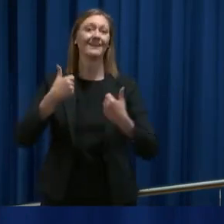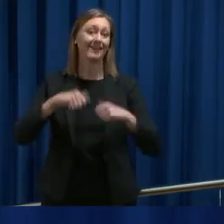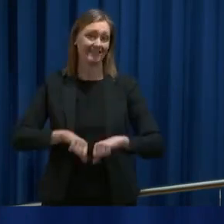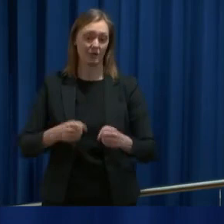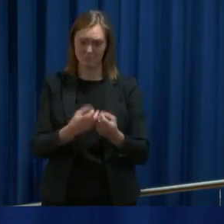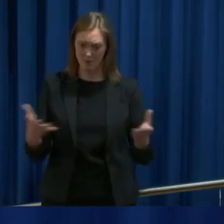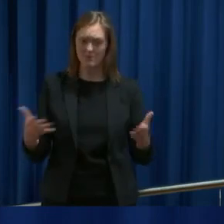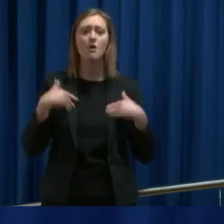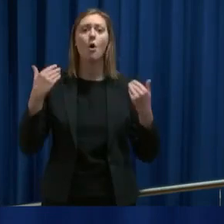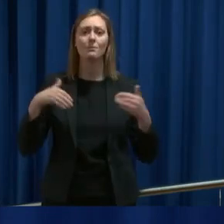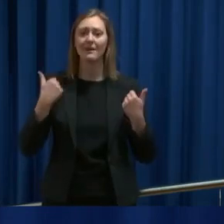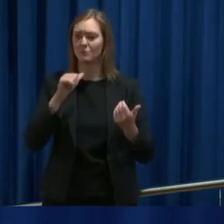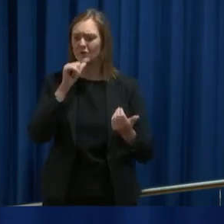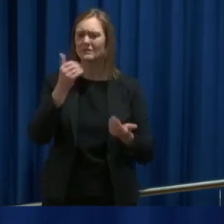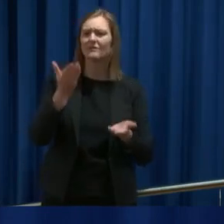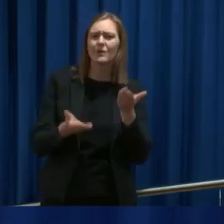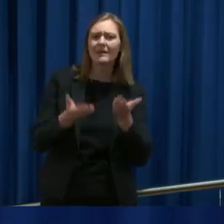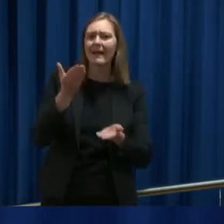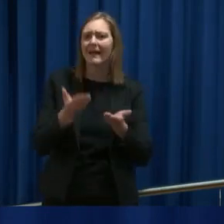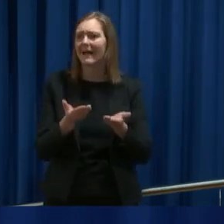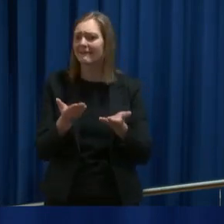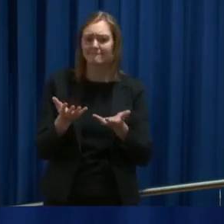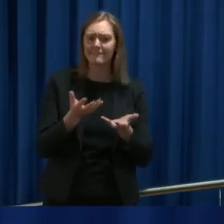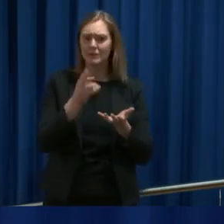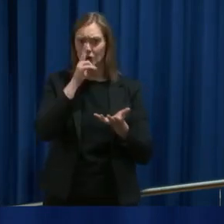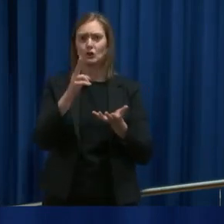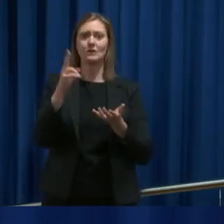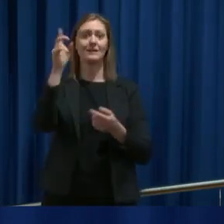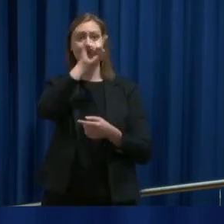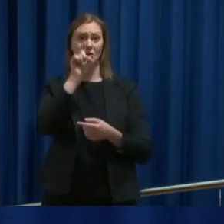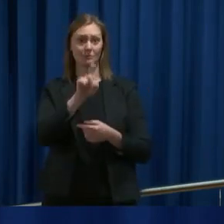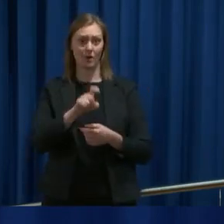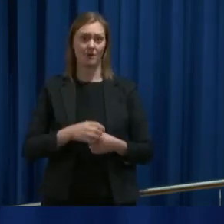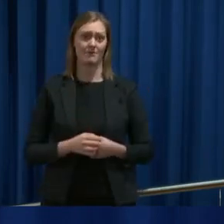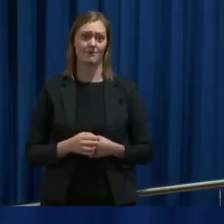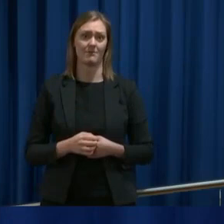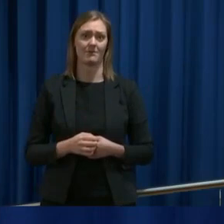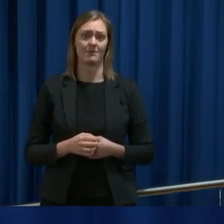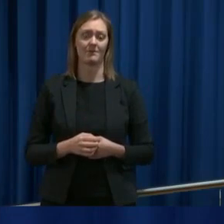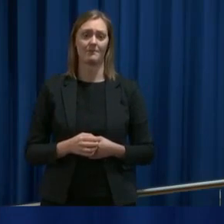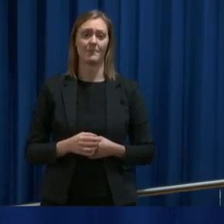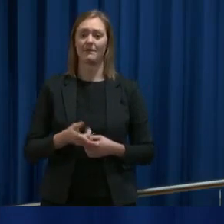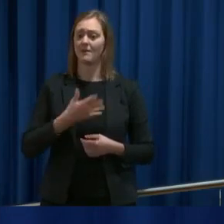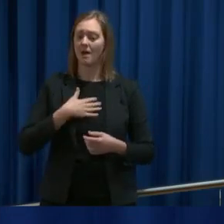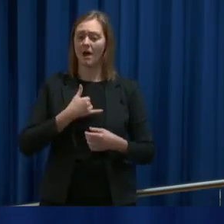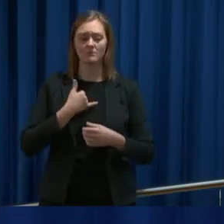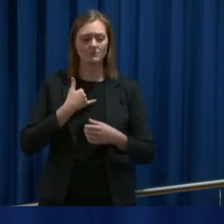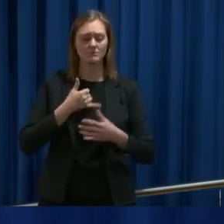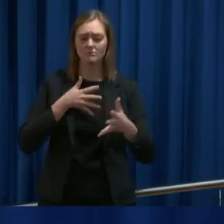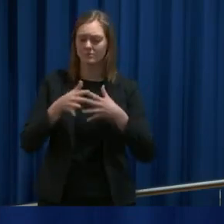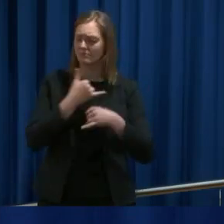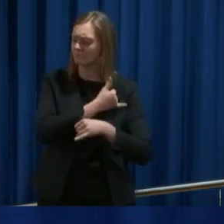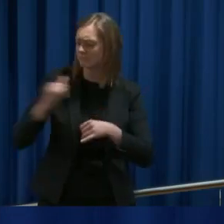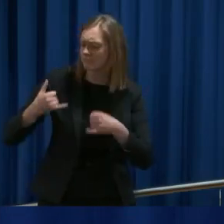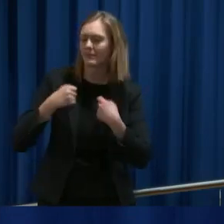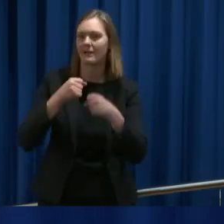dette opplevd at de må ta stilling til helt nye spørsmål. Det er allerede fast at det rekker tiltak for å avhjelpe de